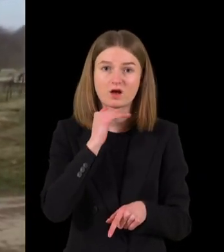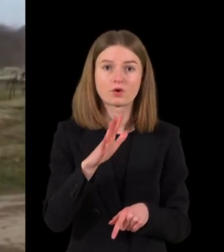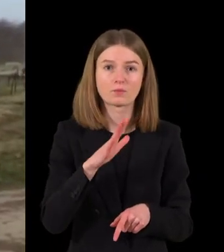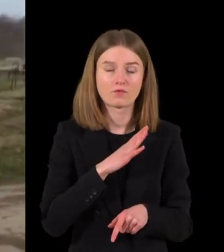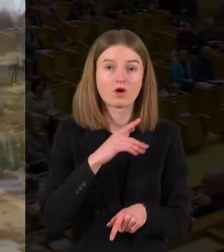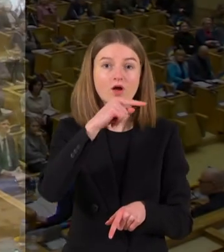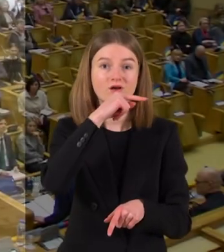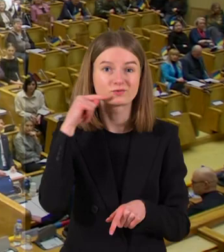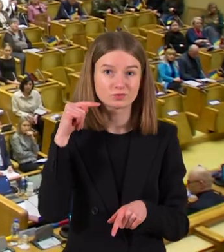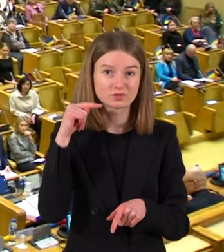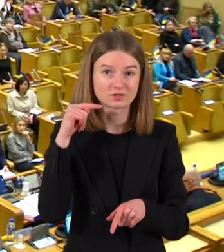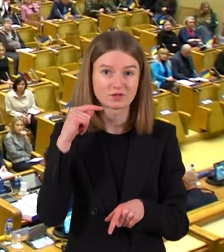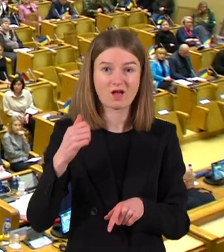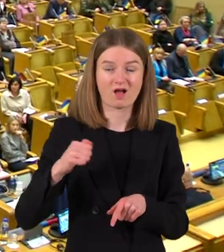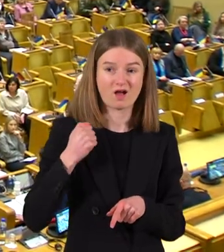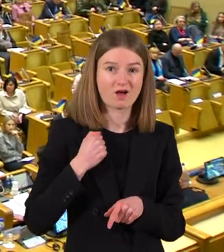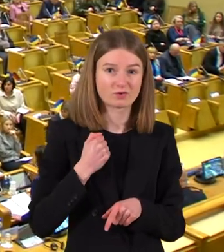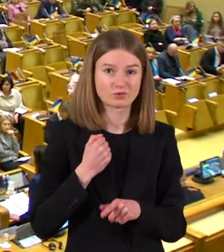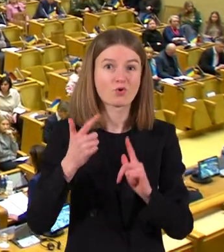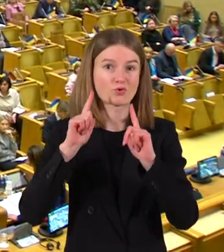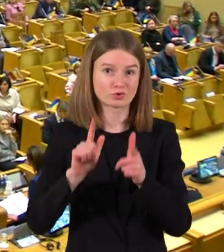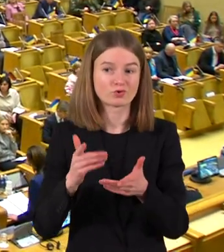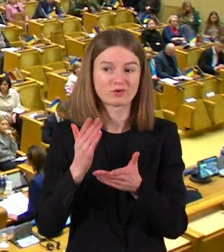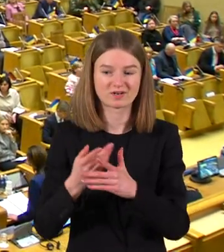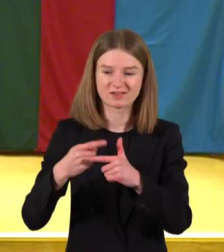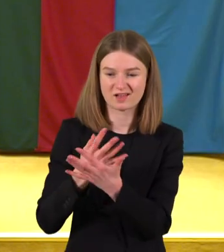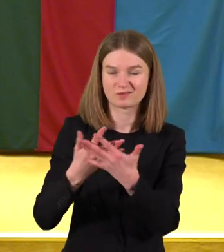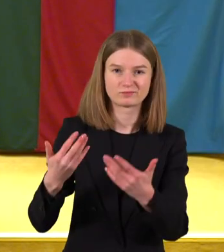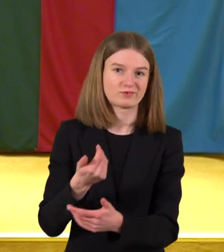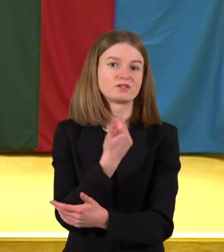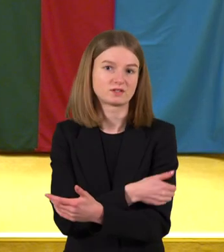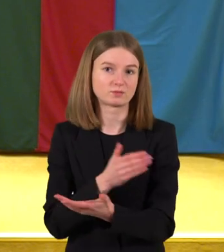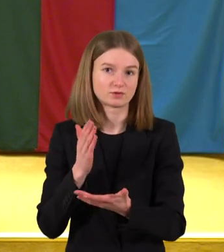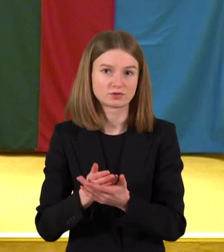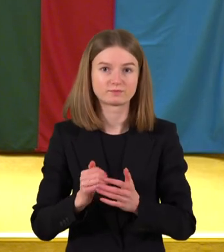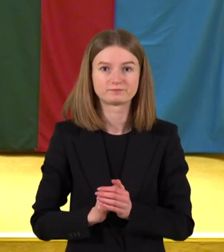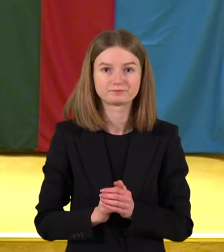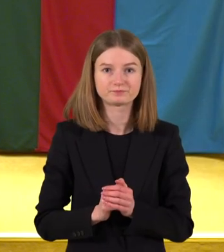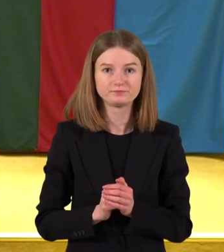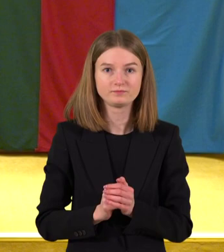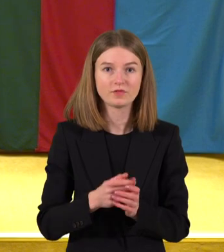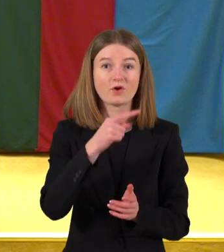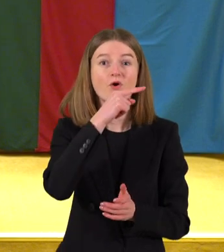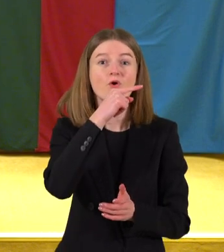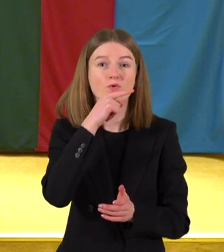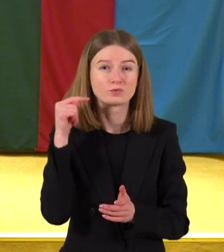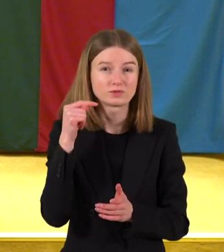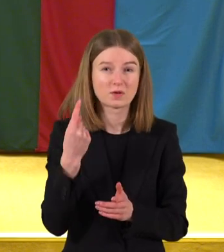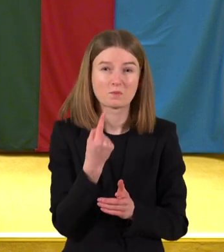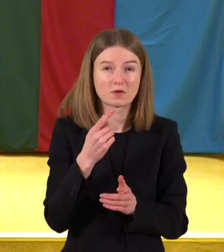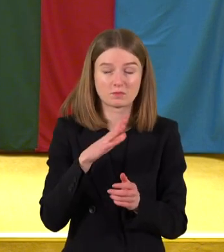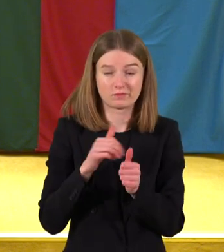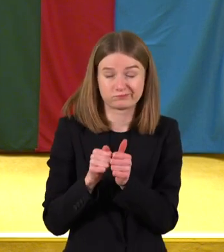Rusijos karinės mašinos galimybės buvo gerokai pervertintos. Medžiaginis Rusijos kariuomenės pranašumas,